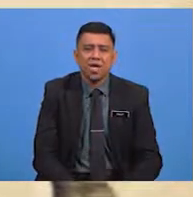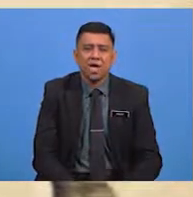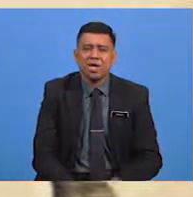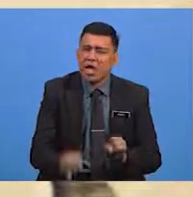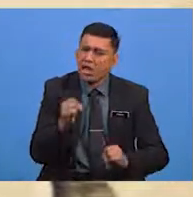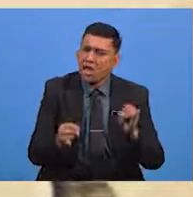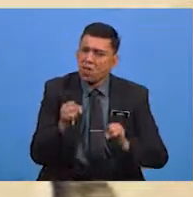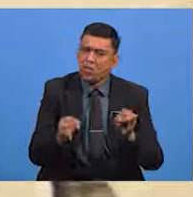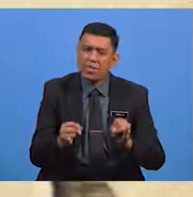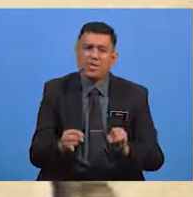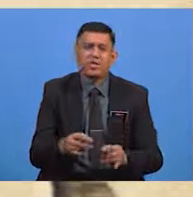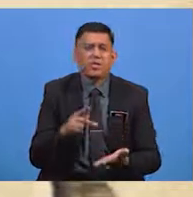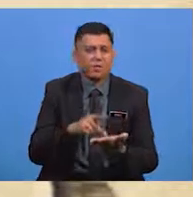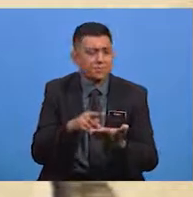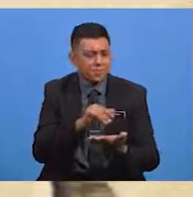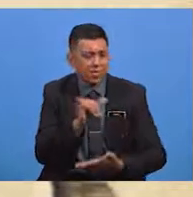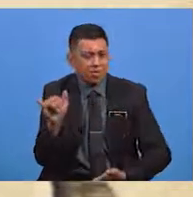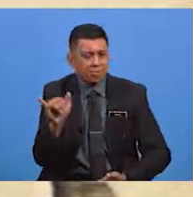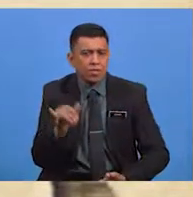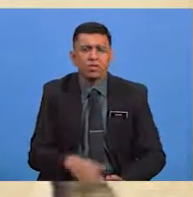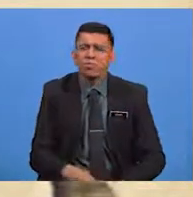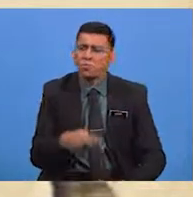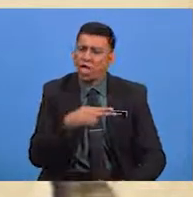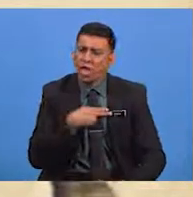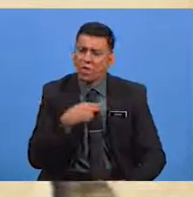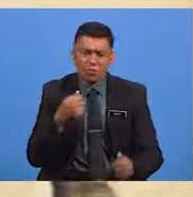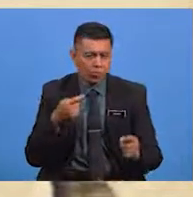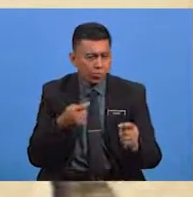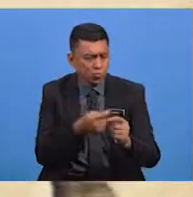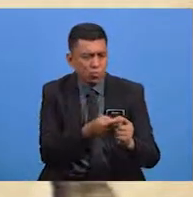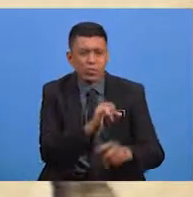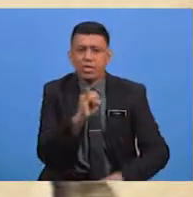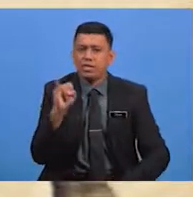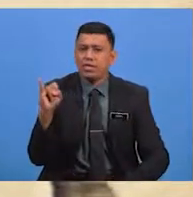Jikalau kiranya hamba turuti